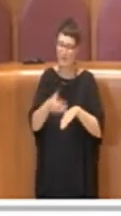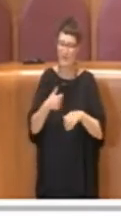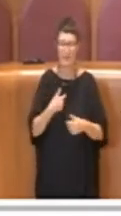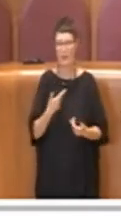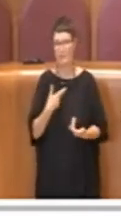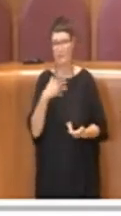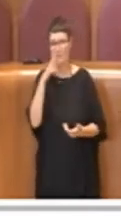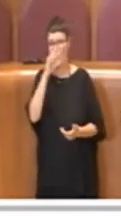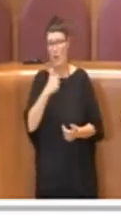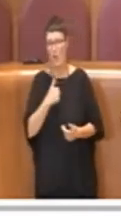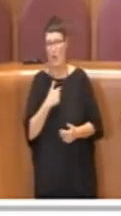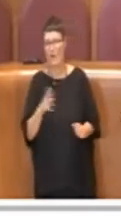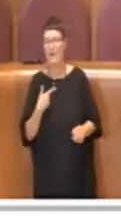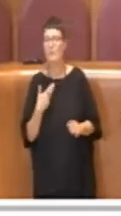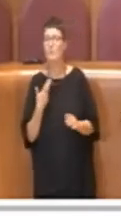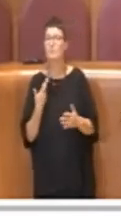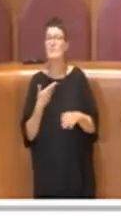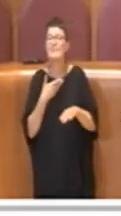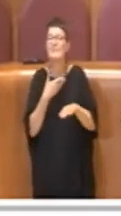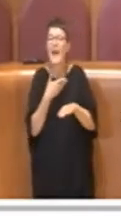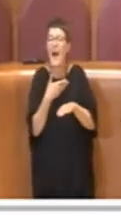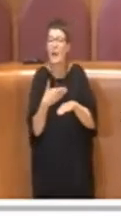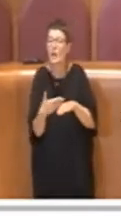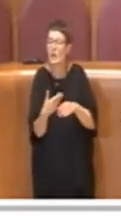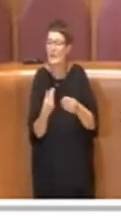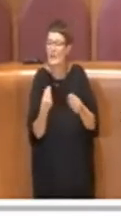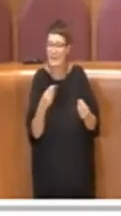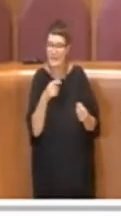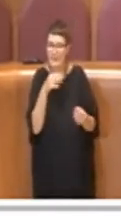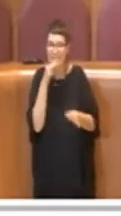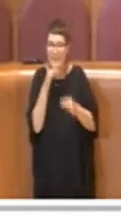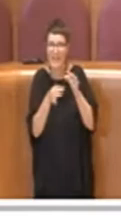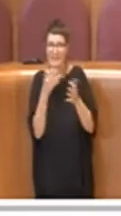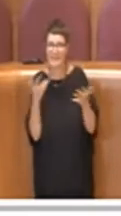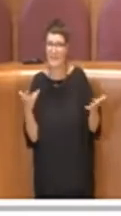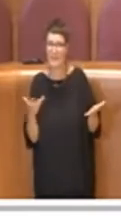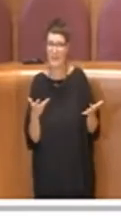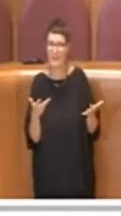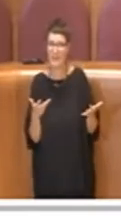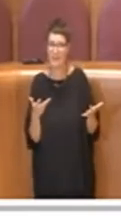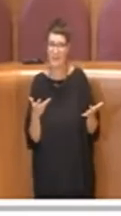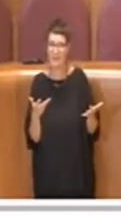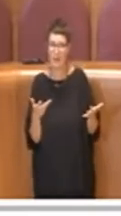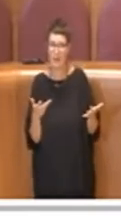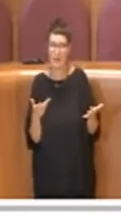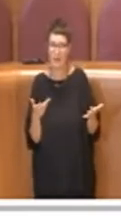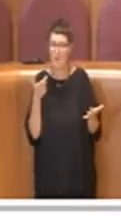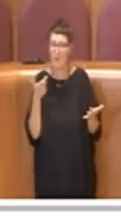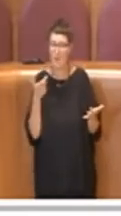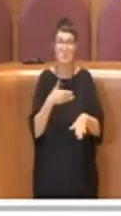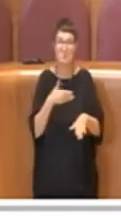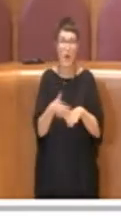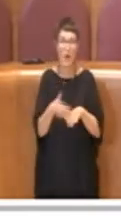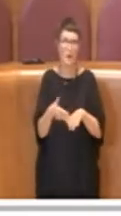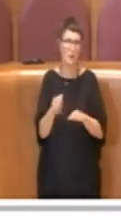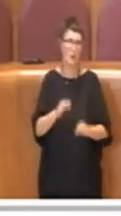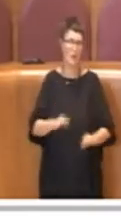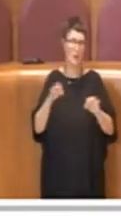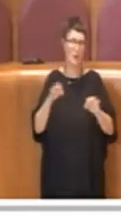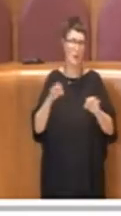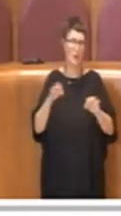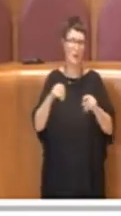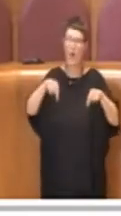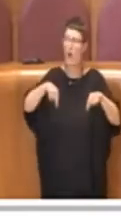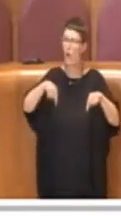Presidente, rispetto a cosa? Perché non c'è stato alcun tipo di ritardo. Noi oggi siamo in aula